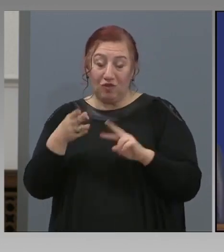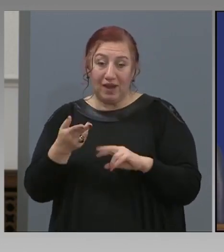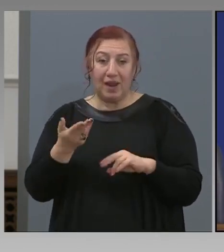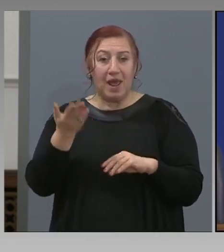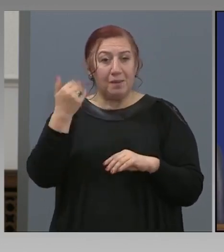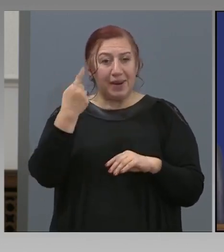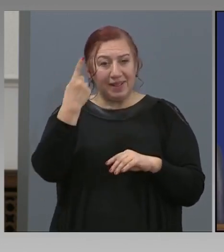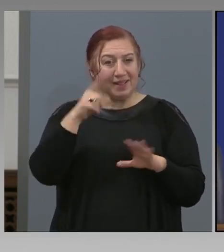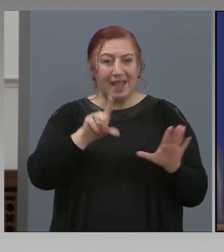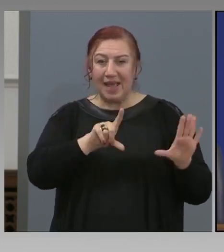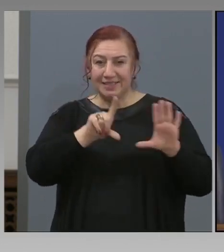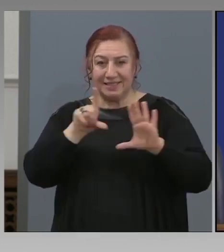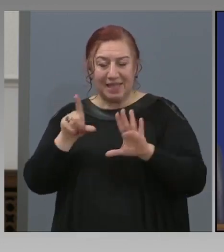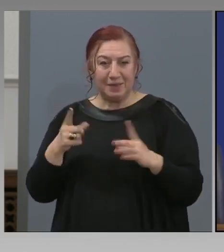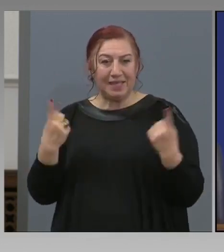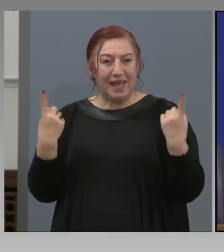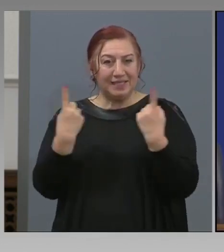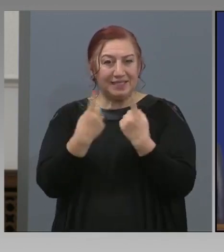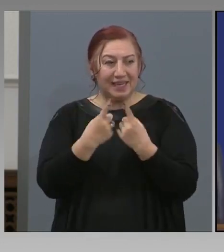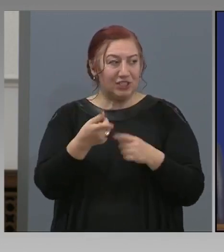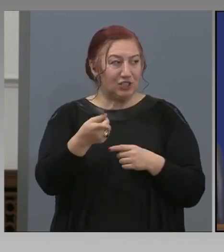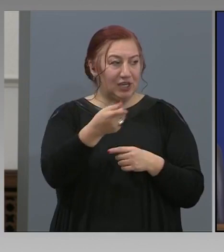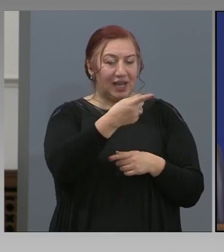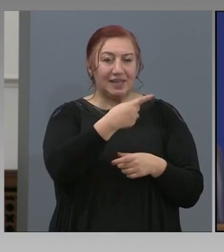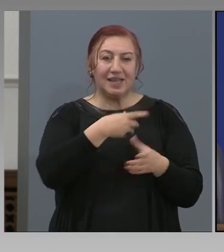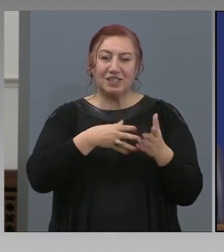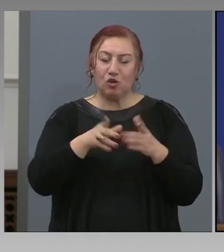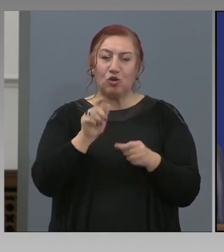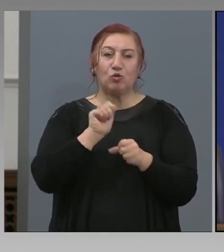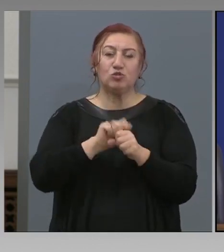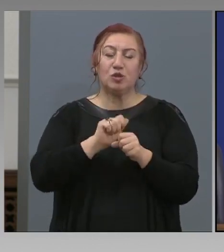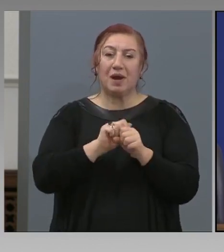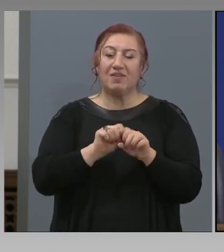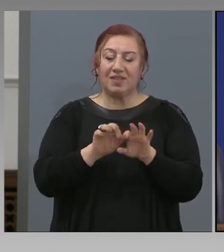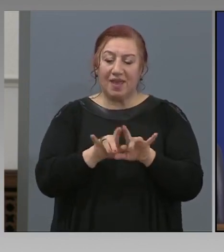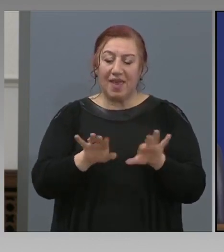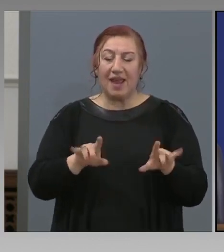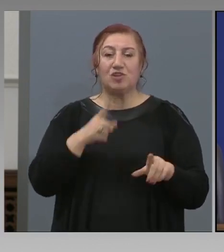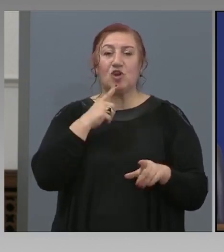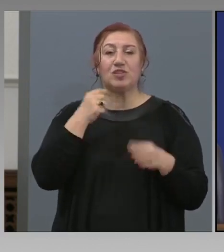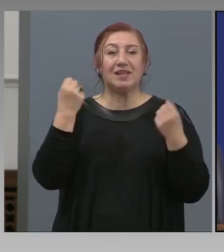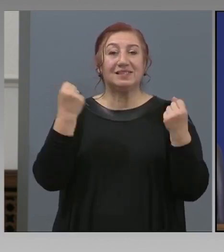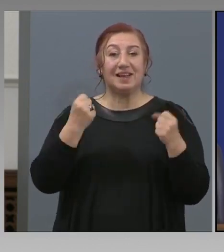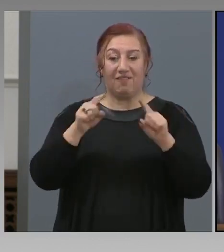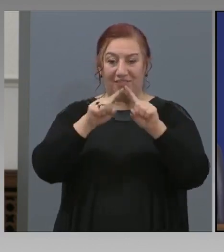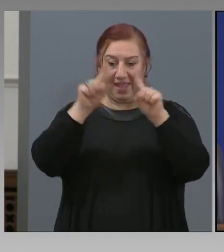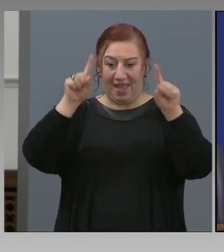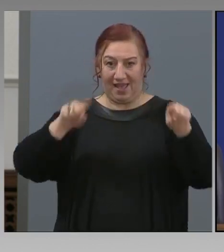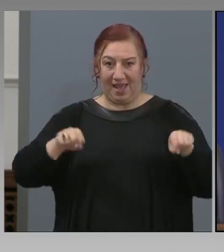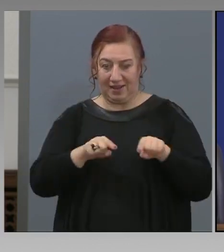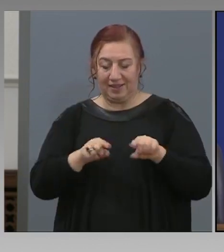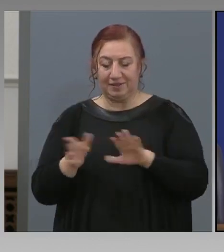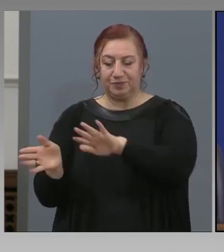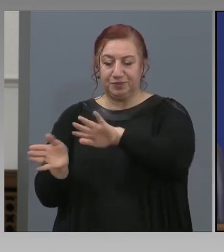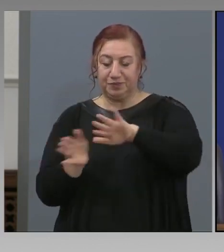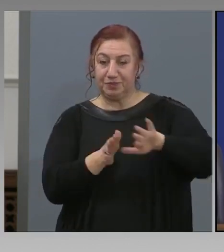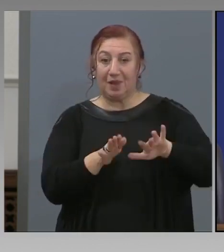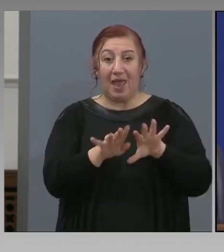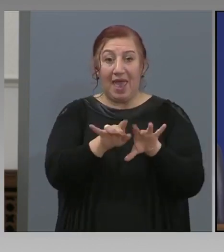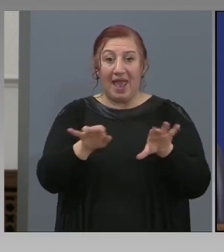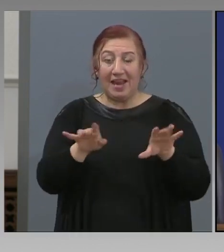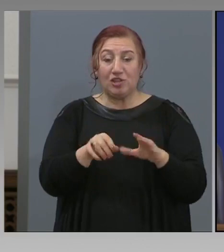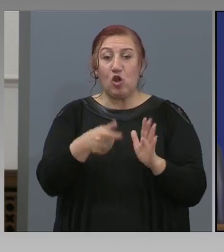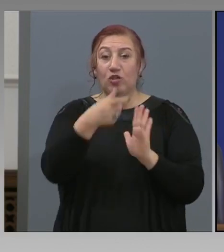срещнахме с хората, които правят електронната здравна харта, електронните рецепти и т.н.